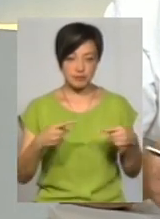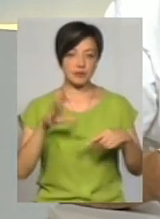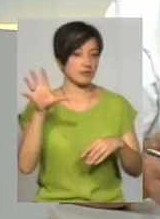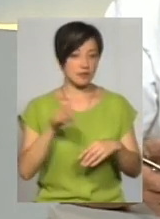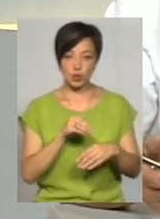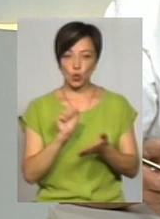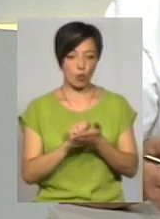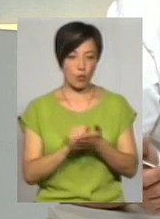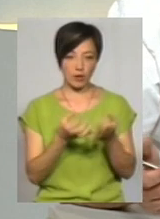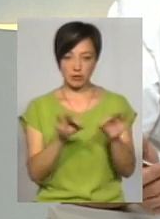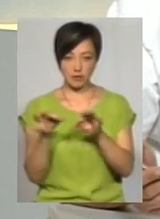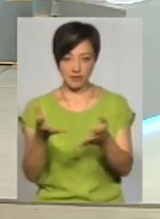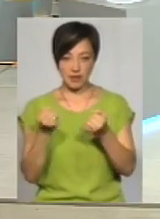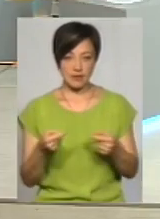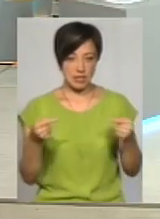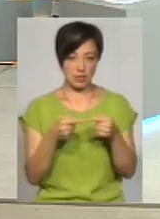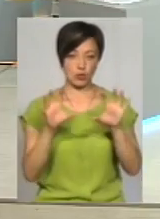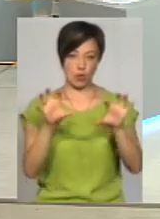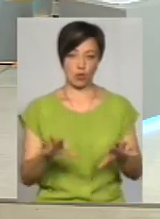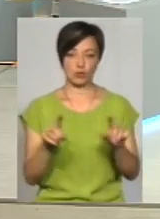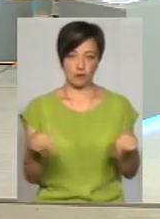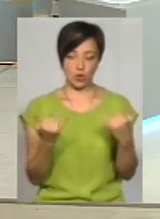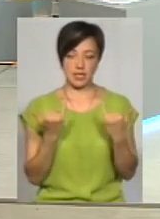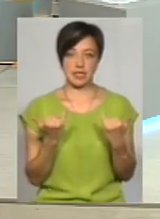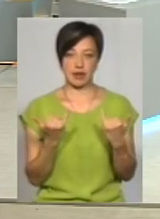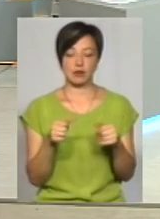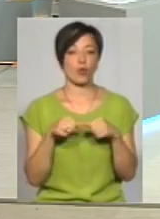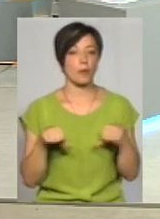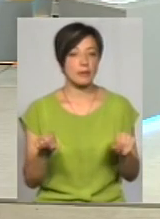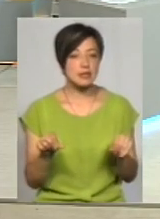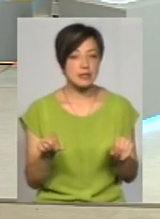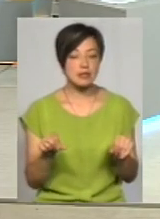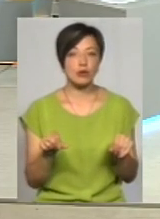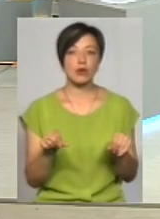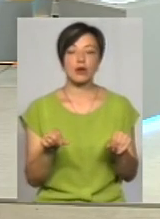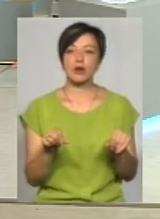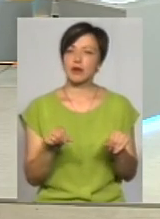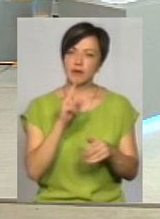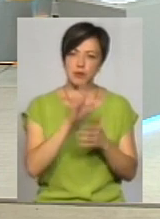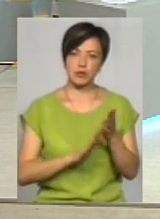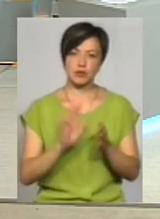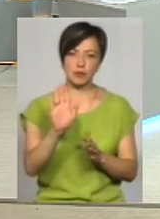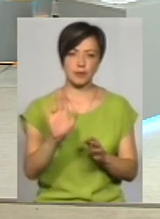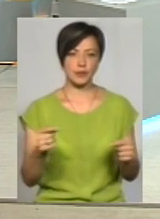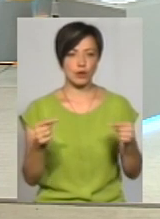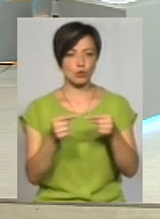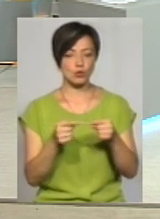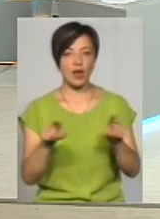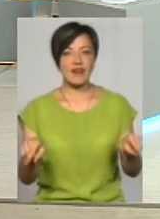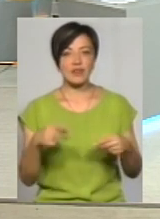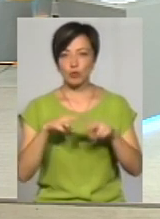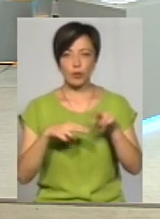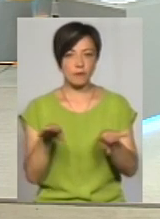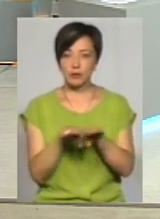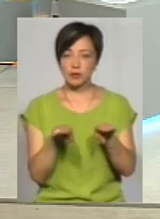документи згідно з законом. Ми створили зараз, до речі, комісію. Але, вибачте, я уточню, бо на відбудову зовсім не